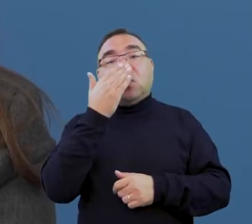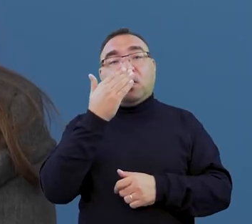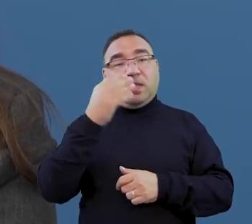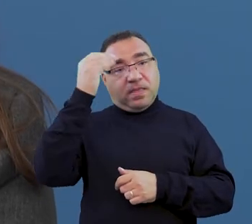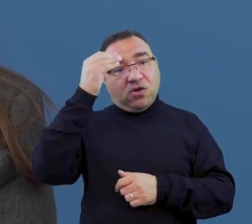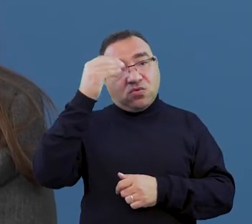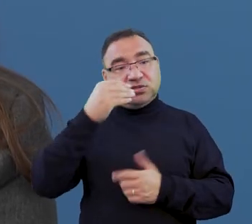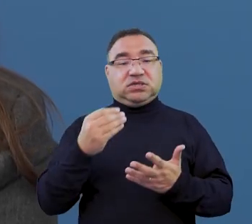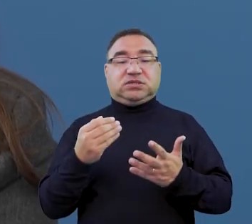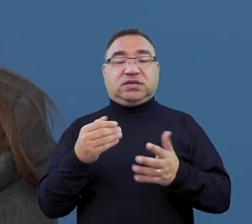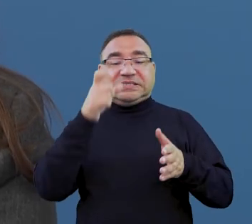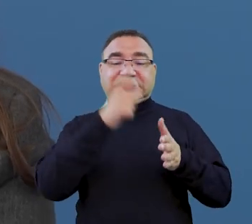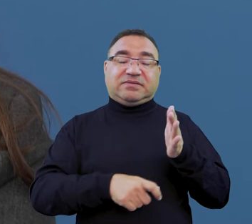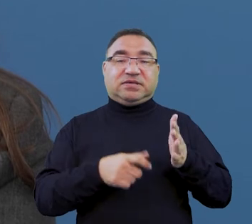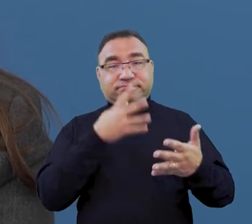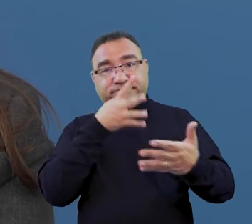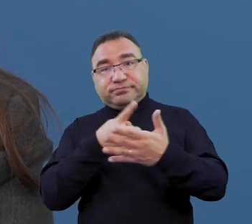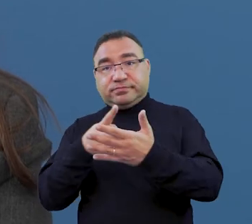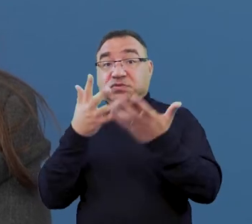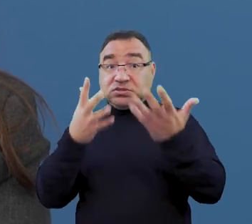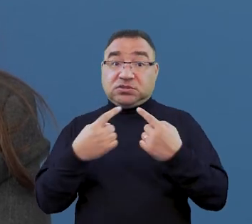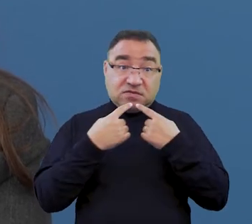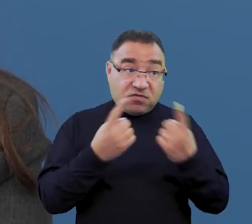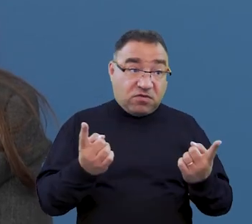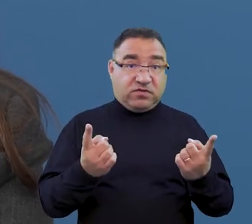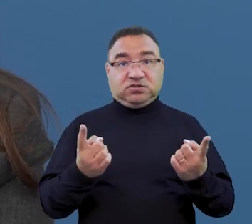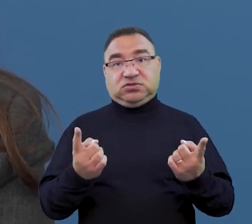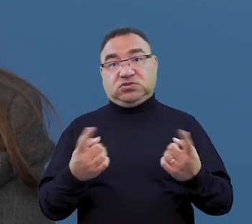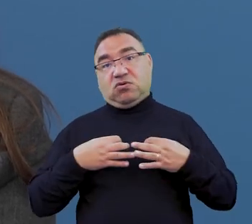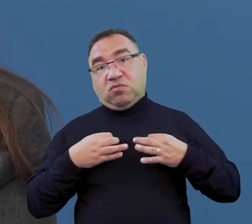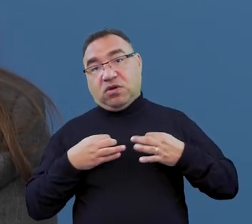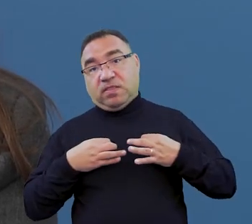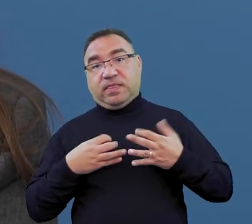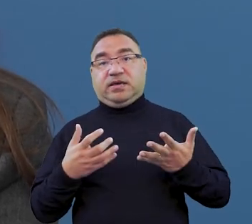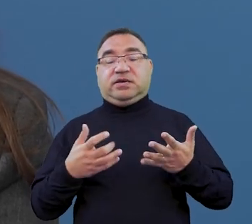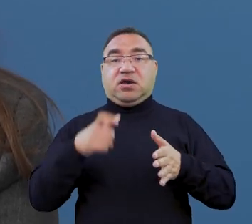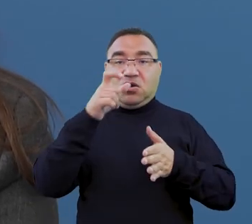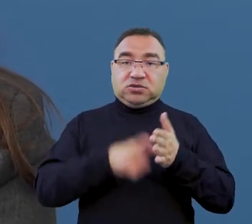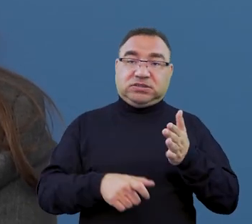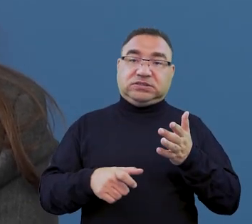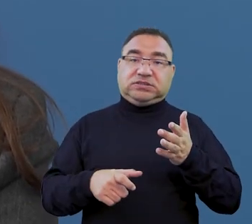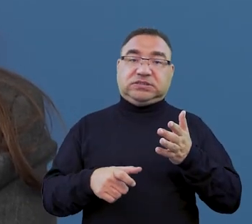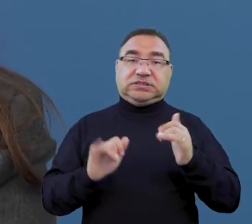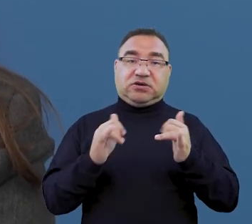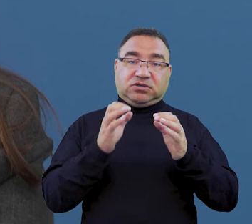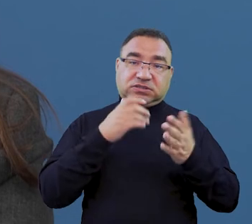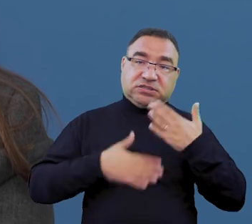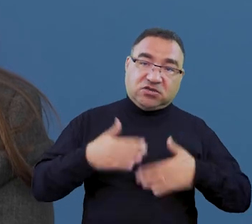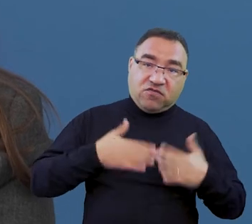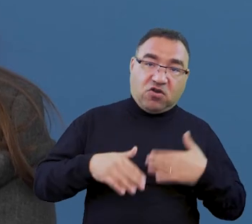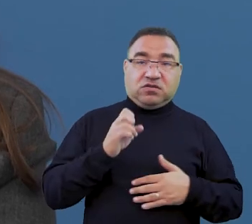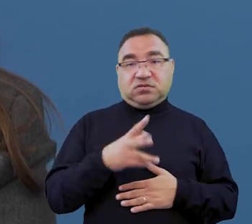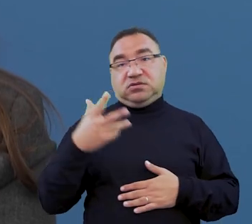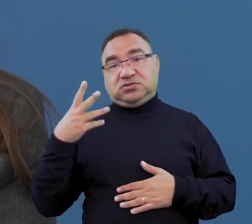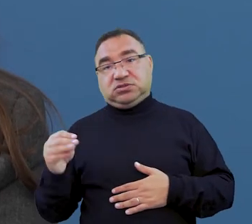zdalnego prowadzonego w ostatnim semestrze. Więc jeżeli ktoś chciałby się wypowiedzieć, niezależnie od tego, czy jest z tego ostatniego semestru z jakości zajęć zadowolony, czy